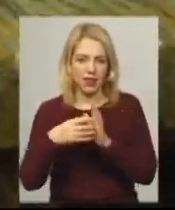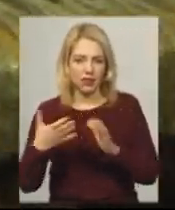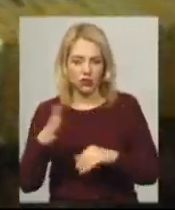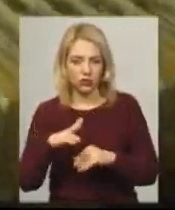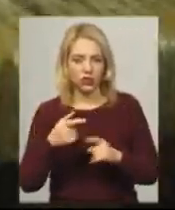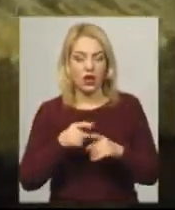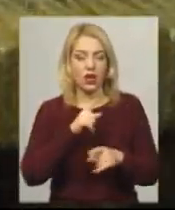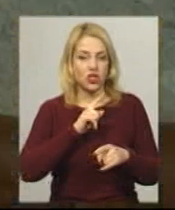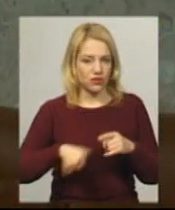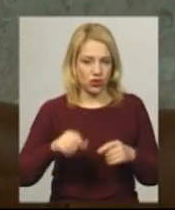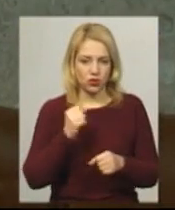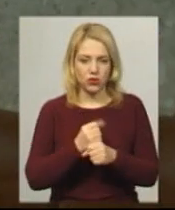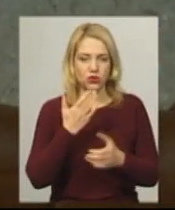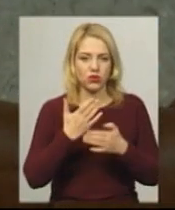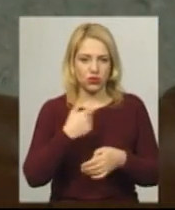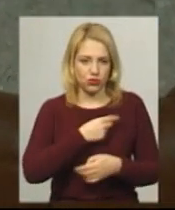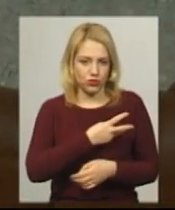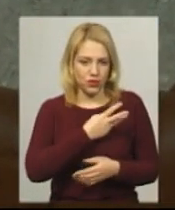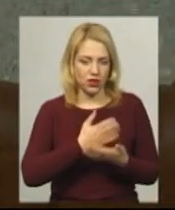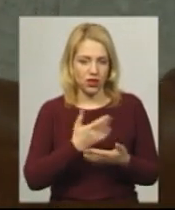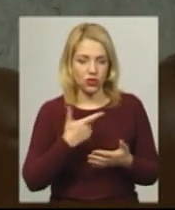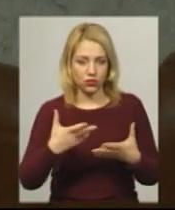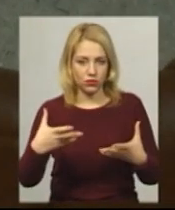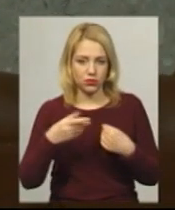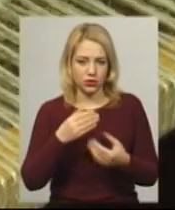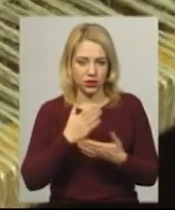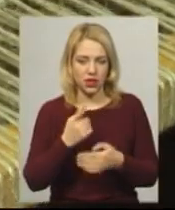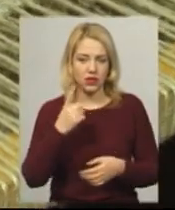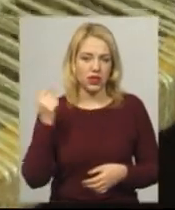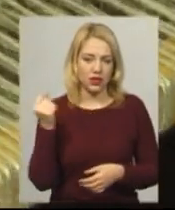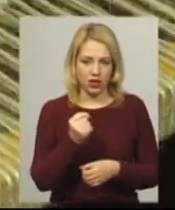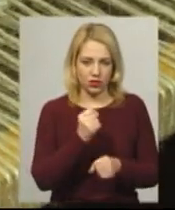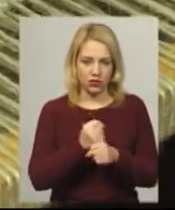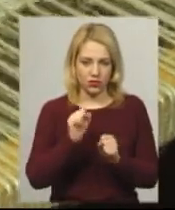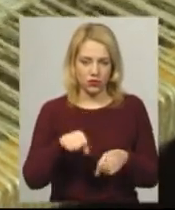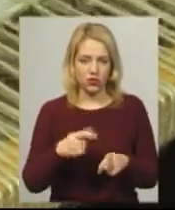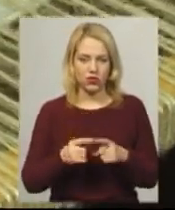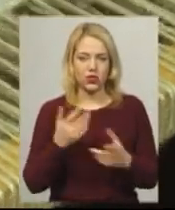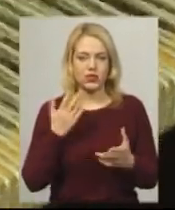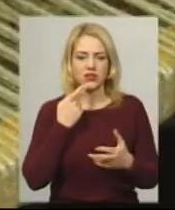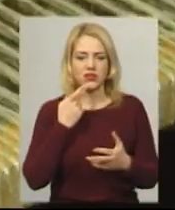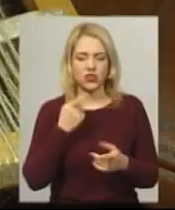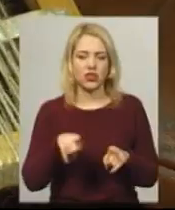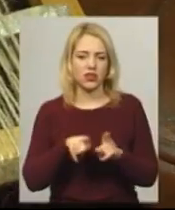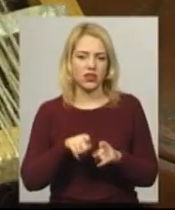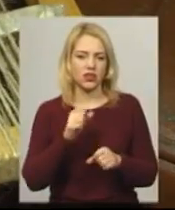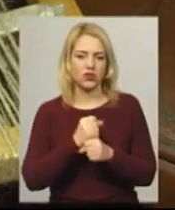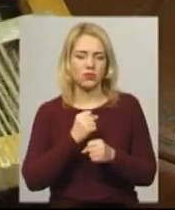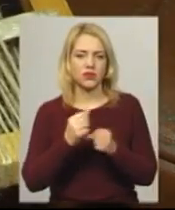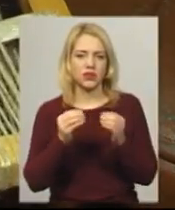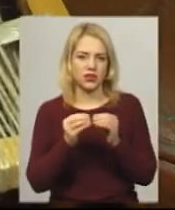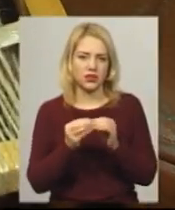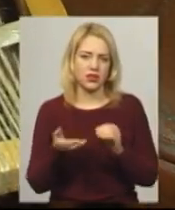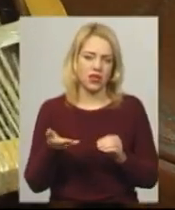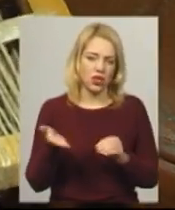натхнення. Якщо в мене є натхнення, я можу гоболен виконати за тиждень. Зазвичай, робіт 10-15 точно